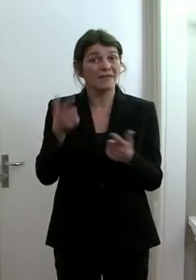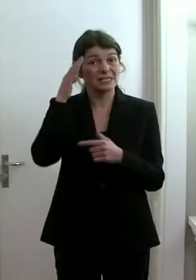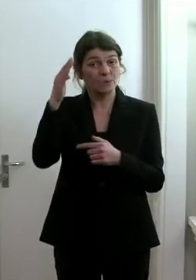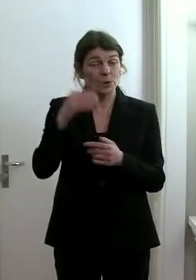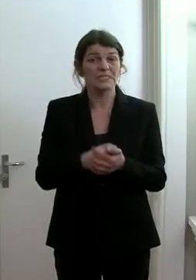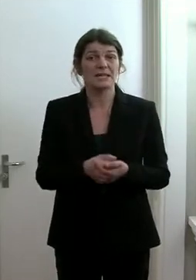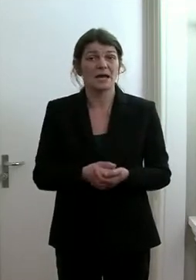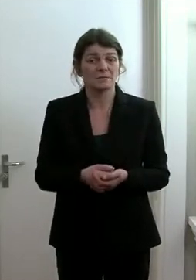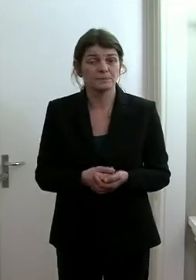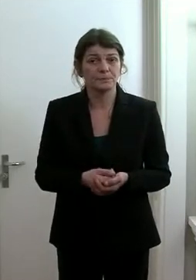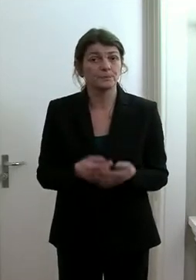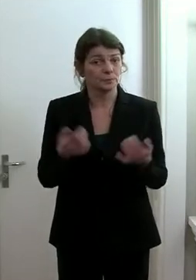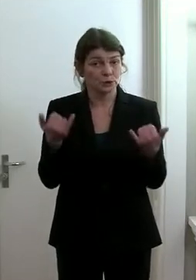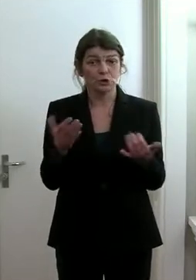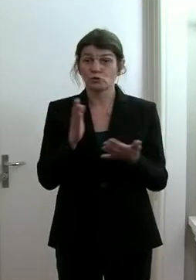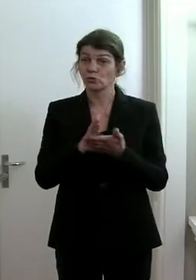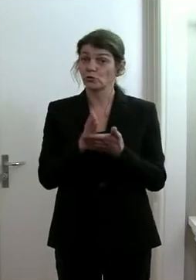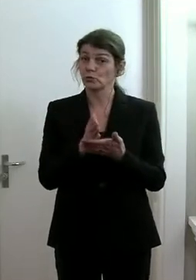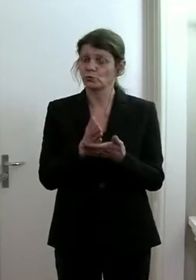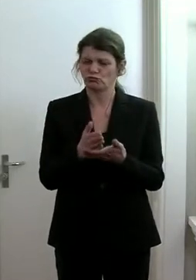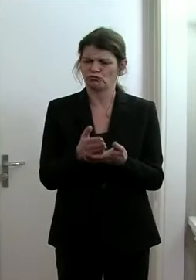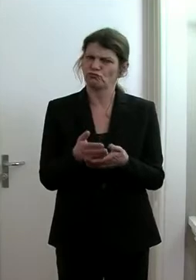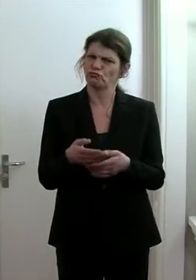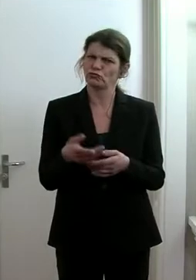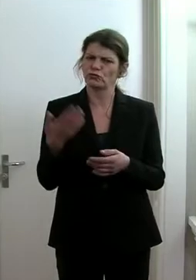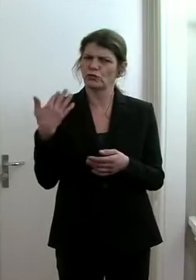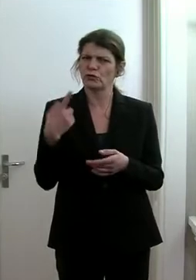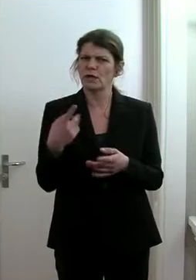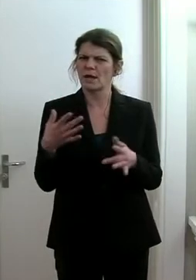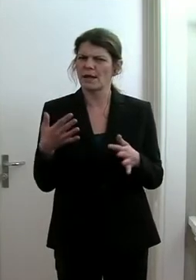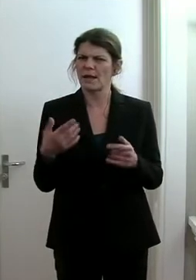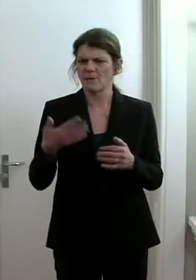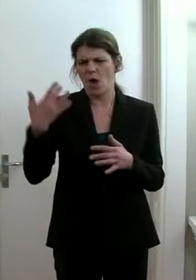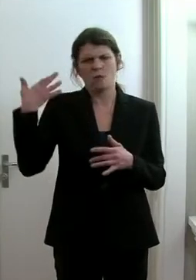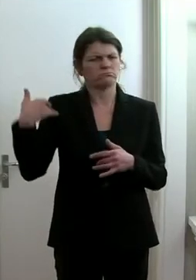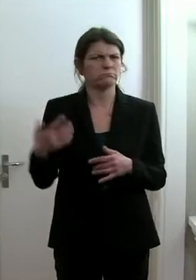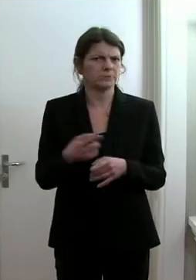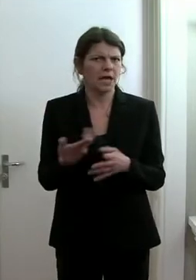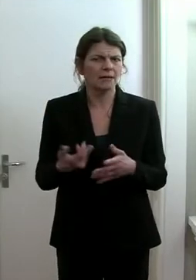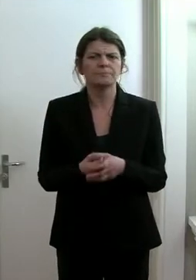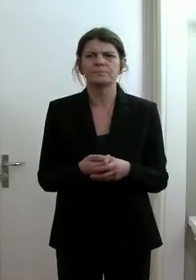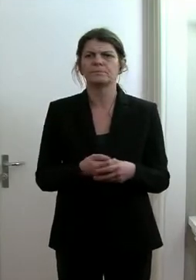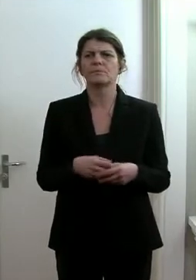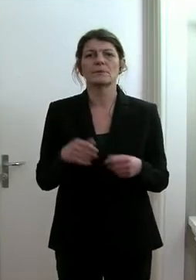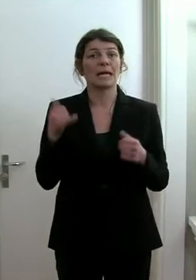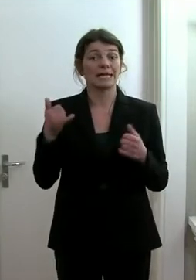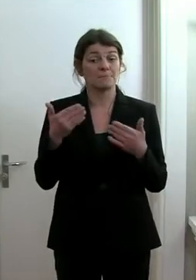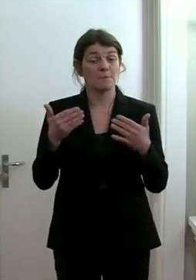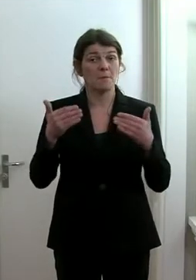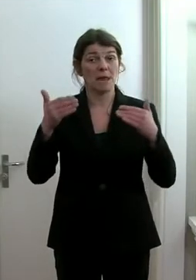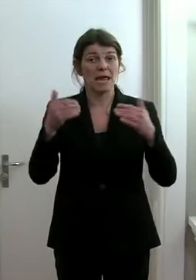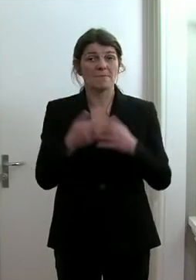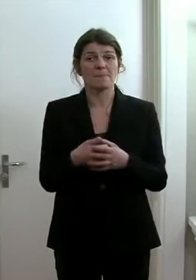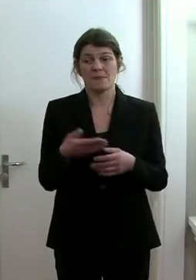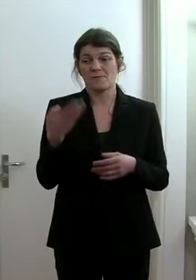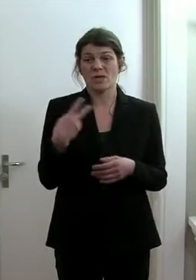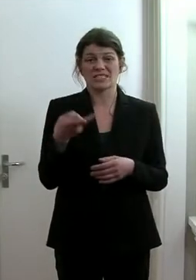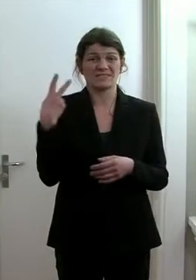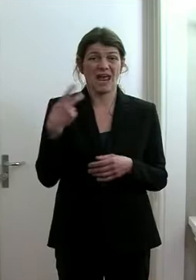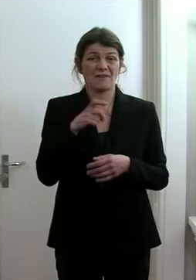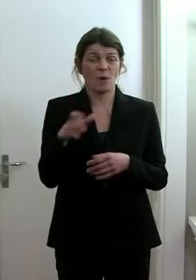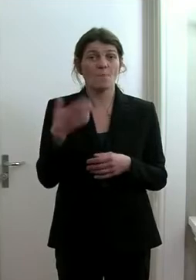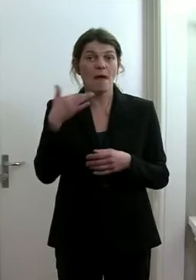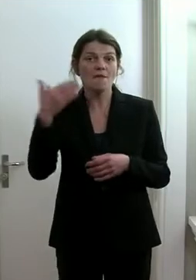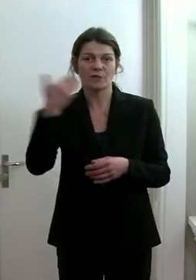bereits vor einiger Zeit, aber jetzt auch wieder verstärkt vor zwei Wochen,